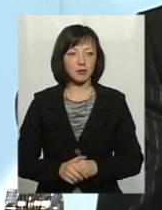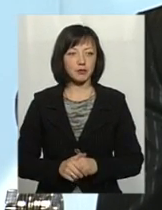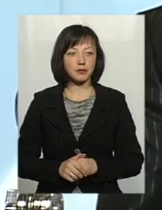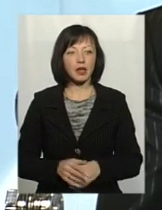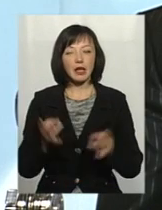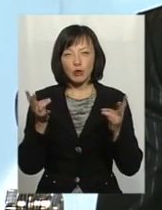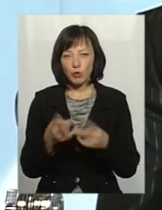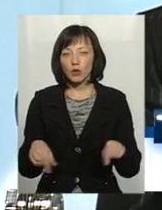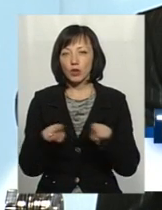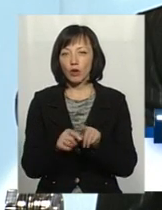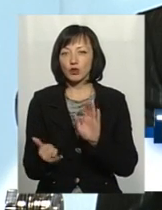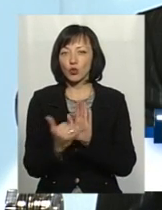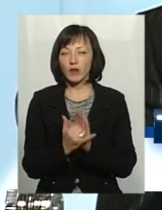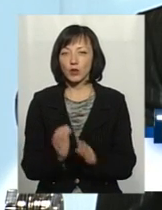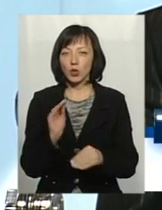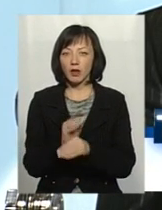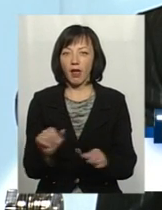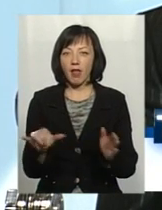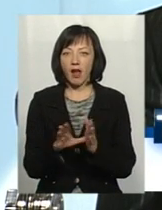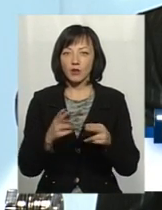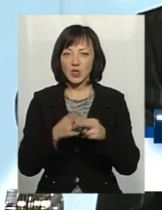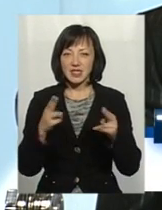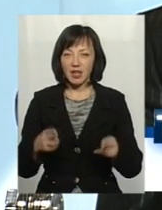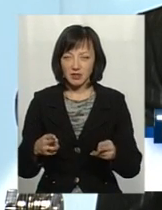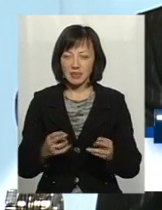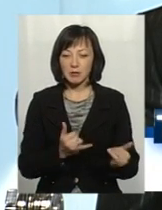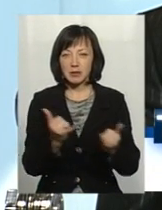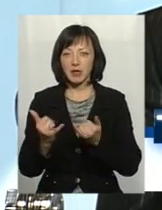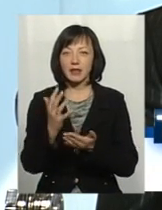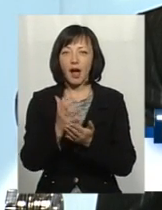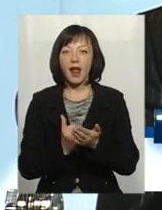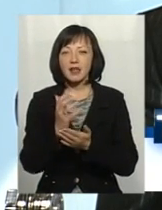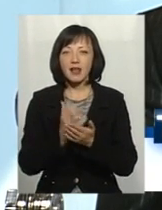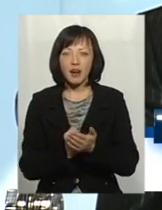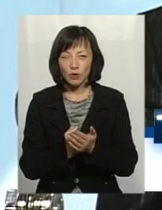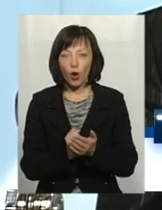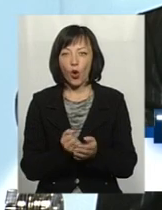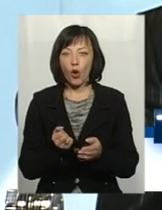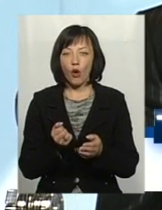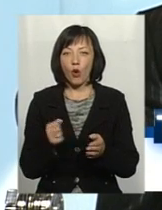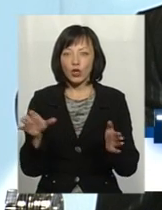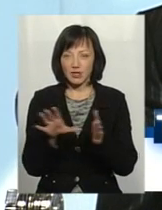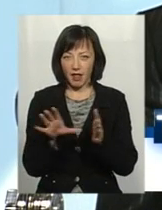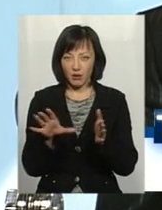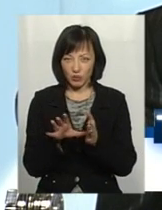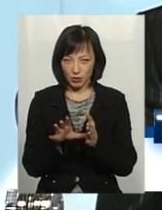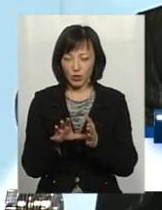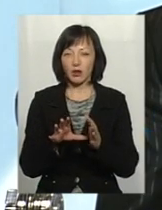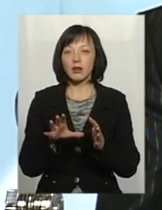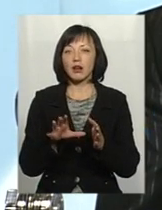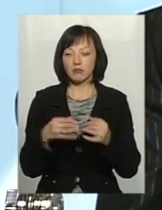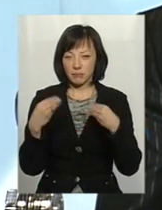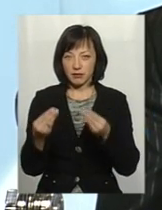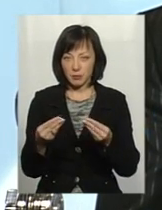Необхідно також встановити додаткову електропідстанцію для забезпечення резервного оживлення обладнання очисних споруд, встановити систему